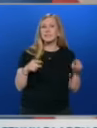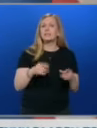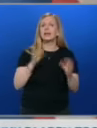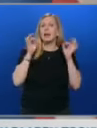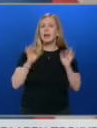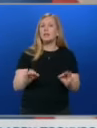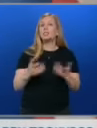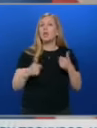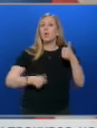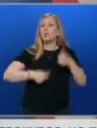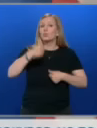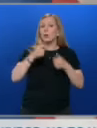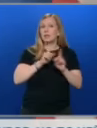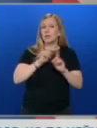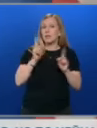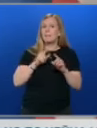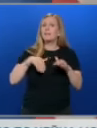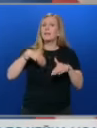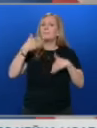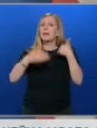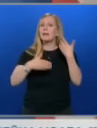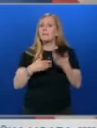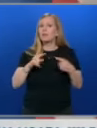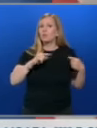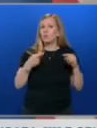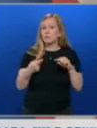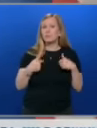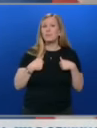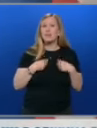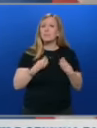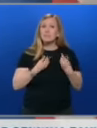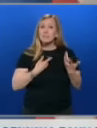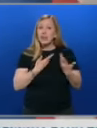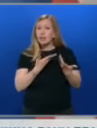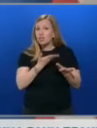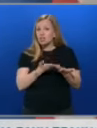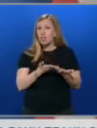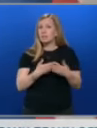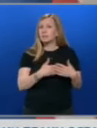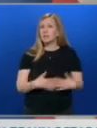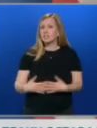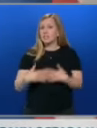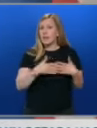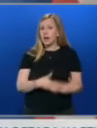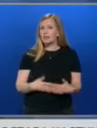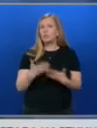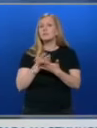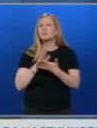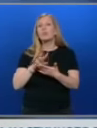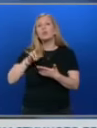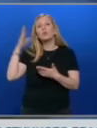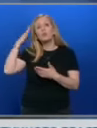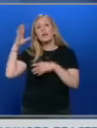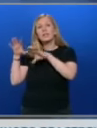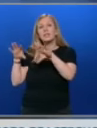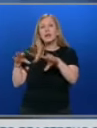за гарантиране, че конкуренцията няма да премине в конфликт Изразих загрежеността на Съединените щати споделяна от все повече държави